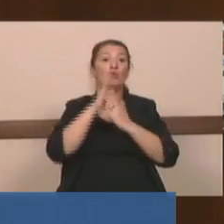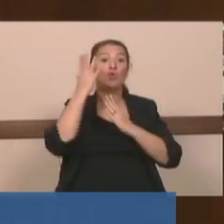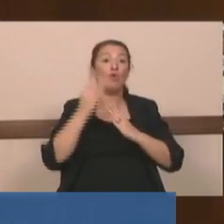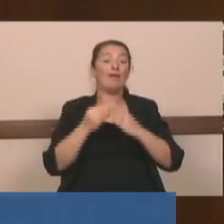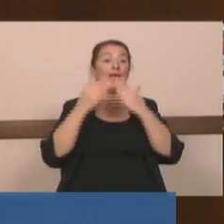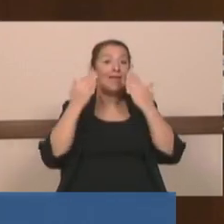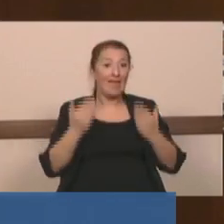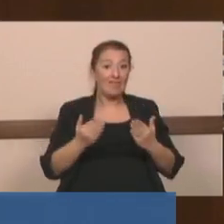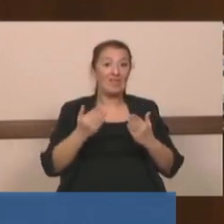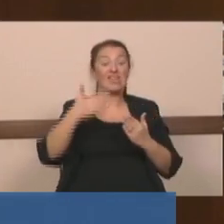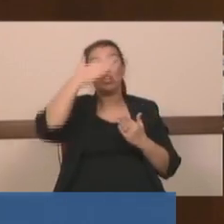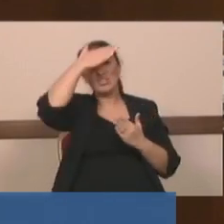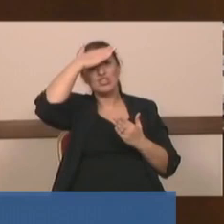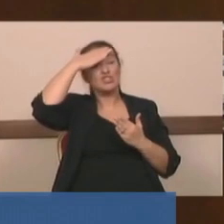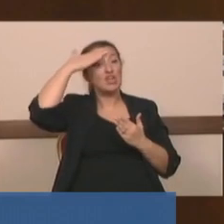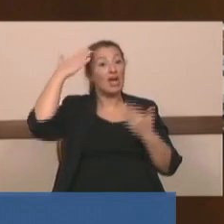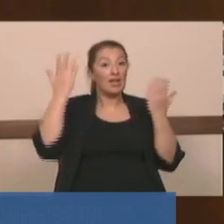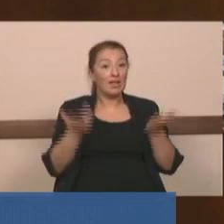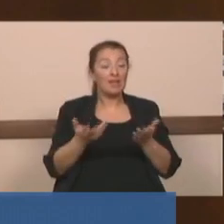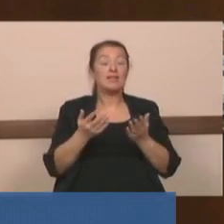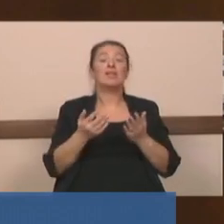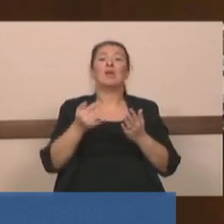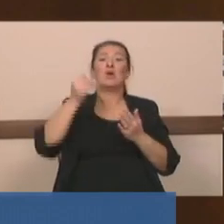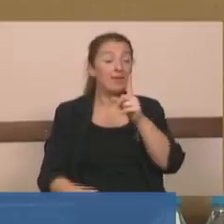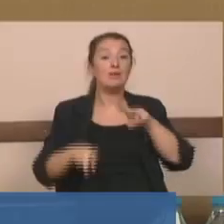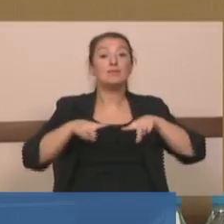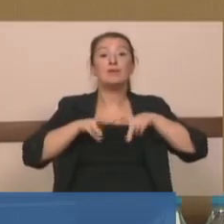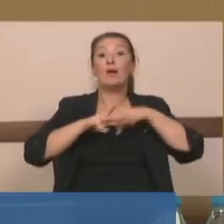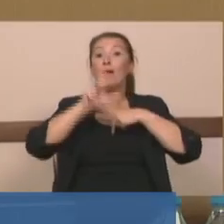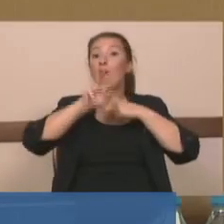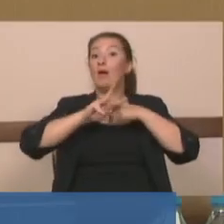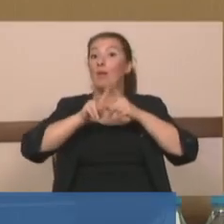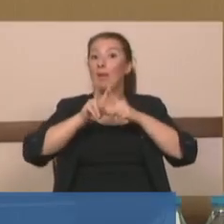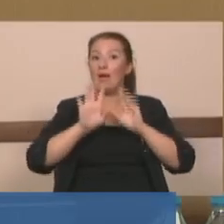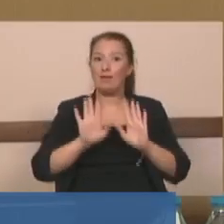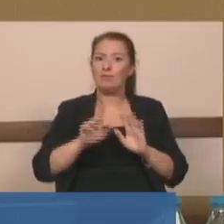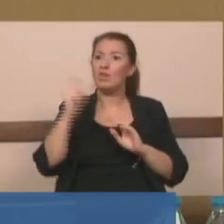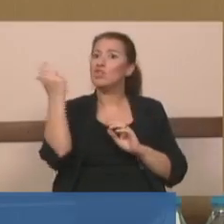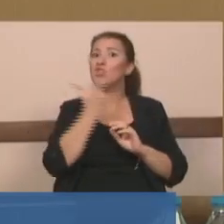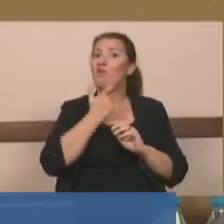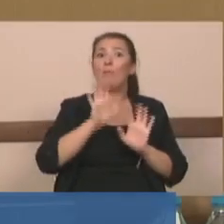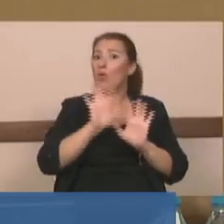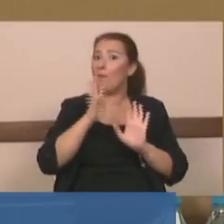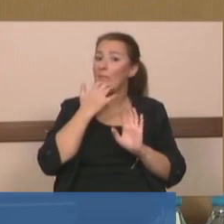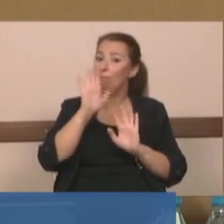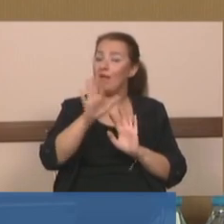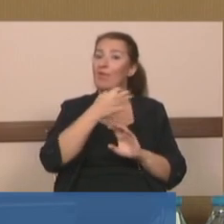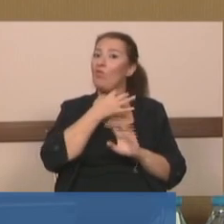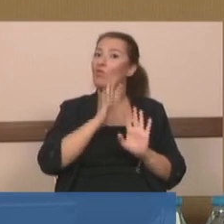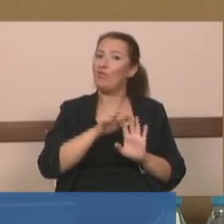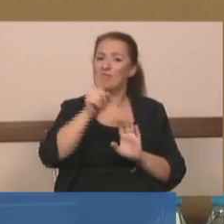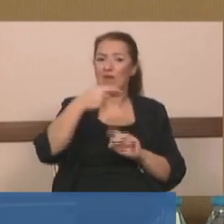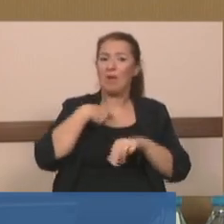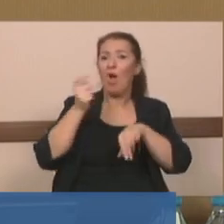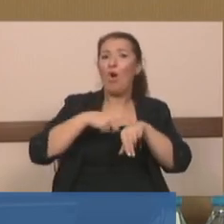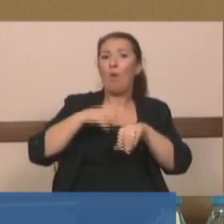cehalettir, ihanettir ve sorumsuzluktur. Cevap verecek bir şey yok şey Tevfik Bey ya. Beni taklit ettiniz.